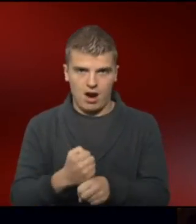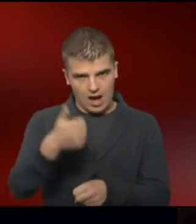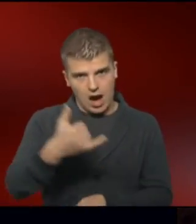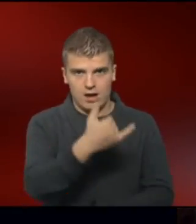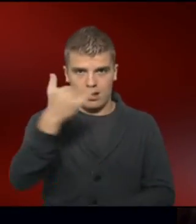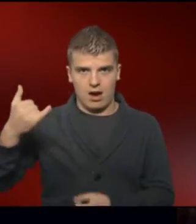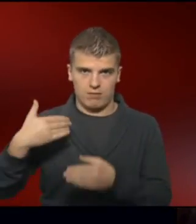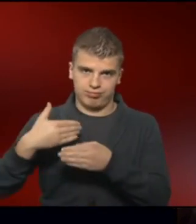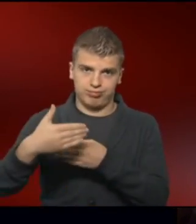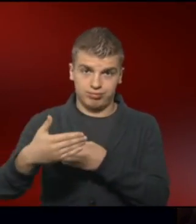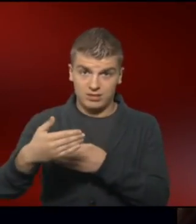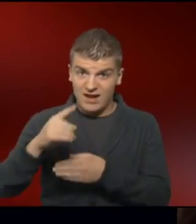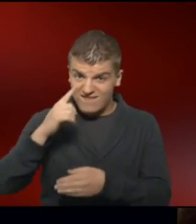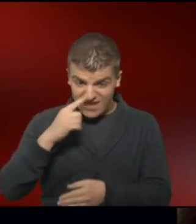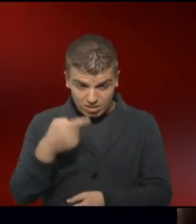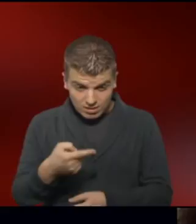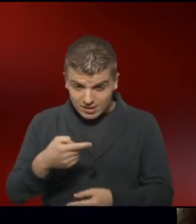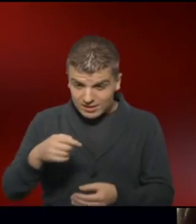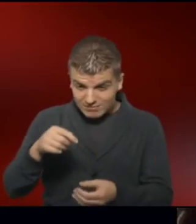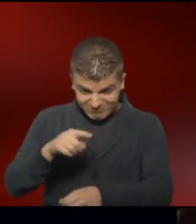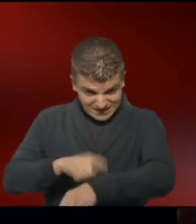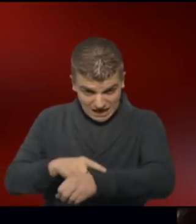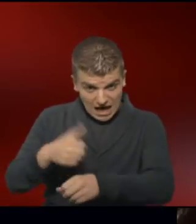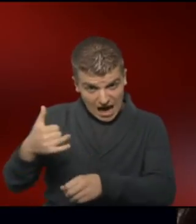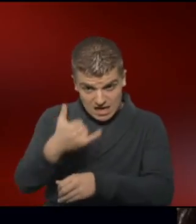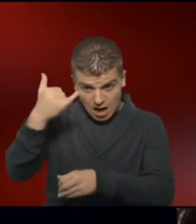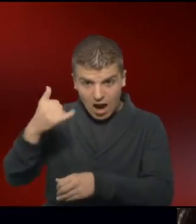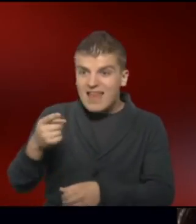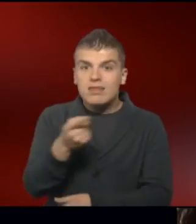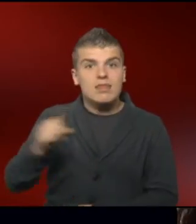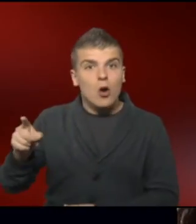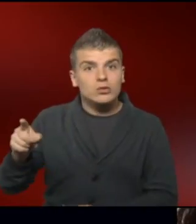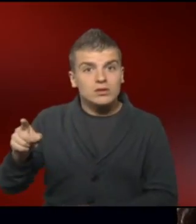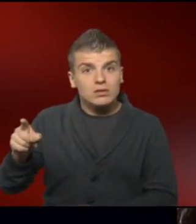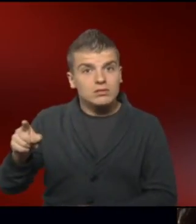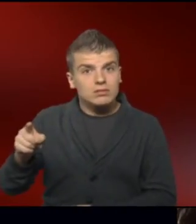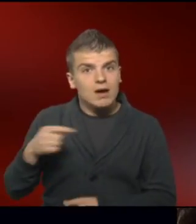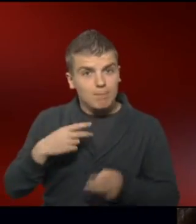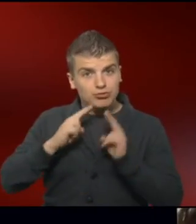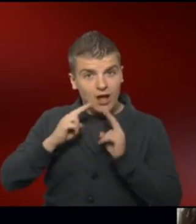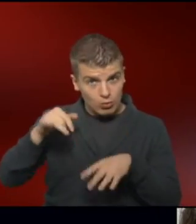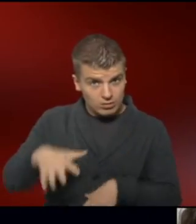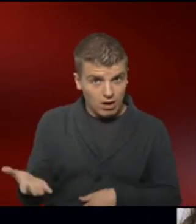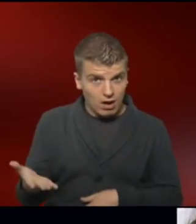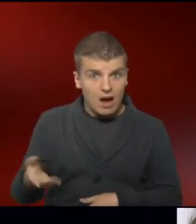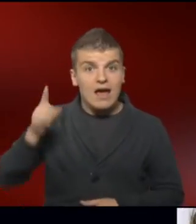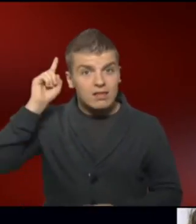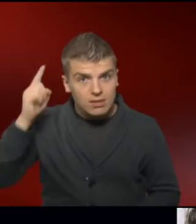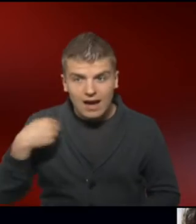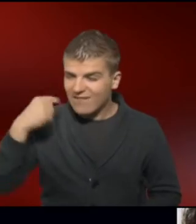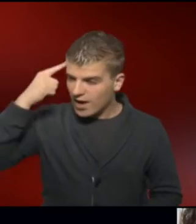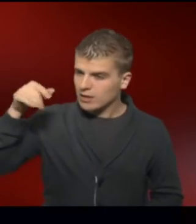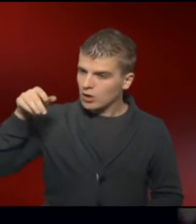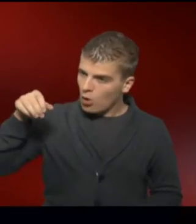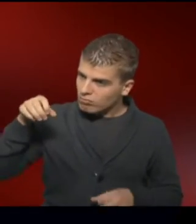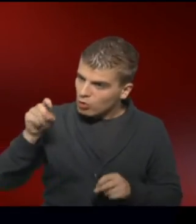weiter. Und wenn wir in der Zeit tausende Abonnenten haben, dann sehen wir, dass es Leserinnen und Leser